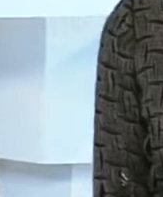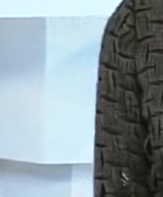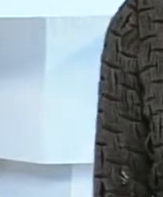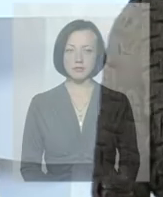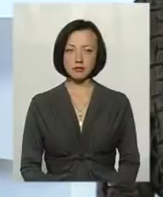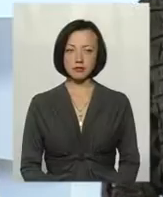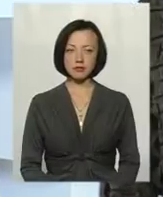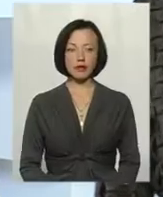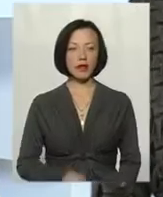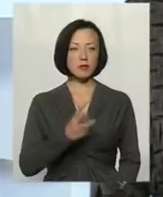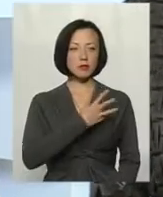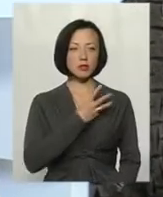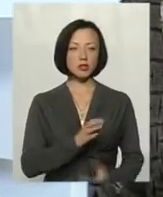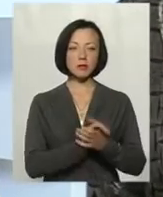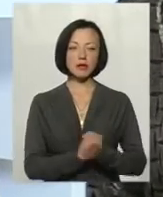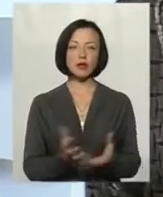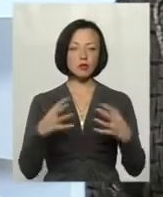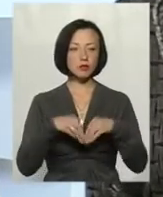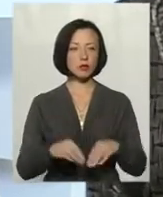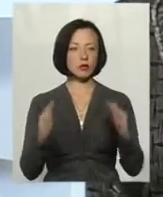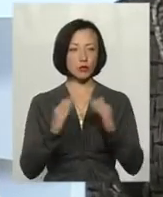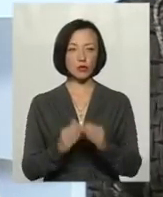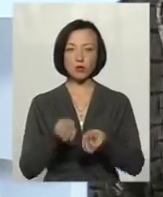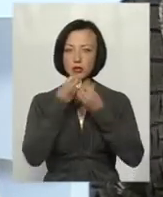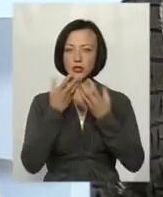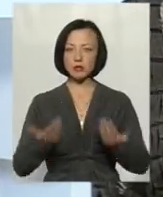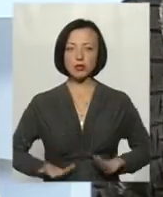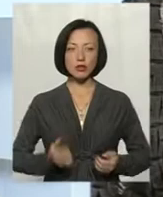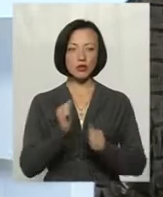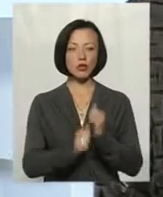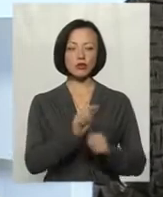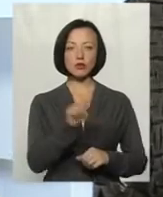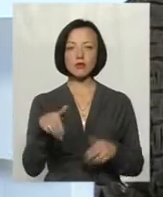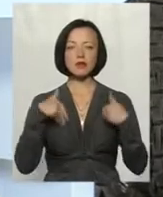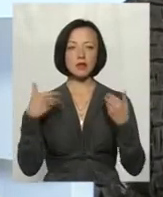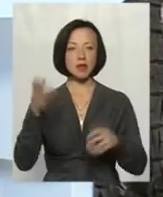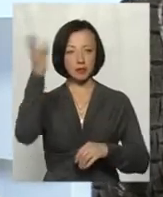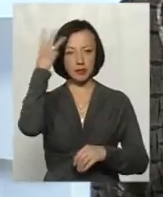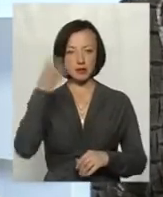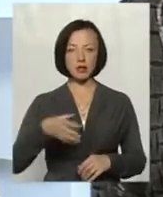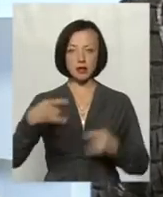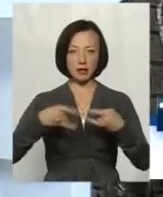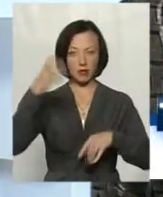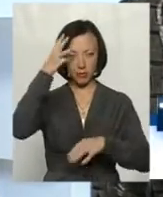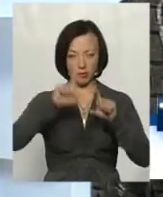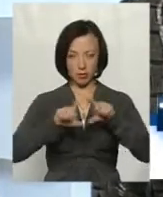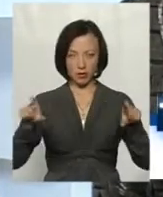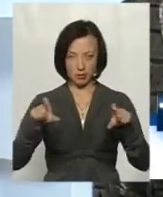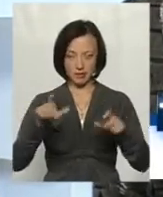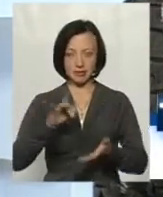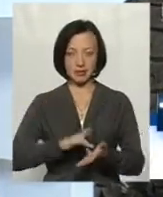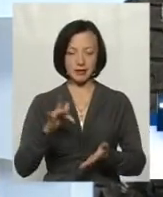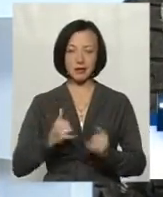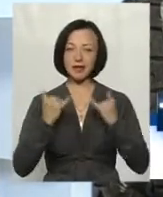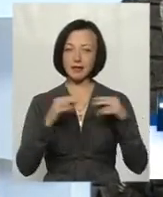Із побажаннями злагоди у нашому спільному домі та позитиву житті кожного вас вітає Хмельницька телекомпанія Поділля Центр. Я